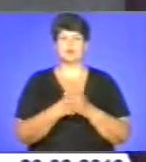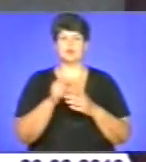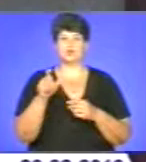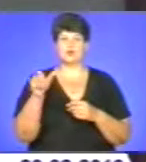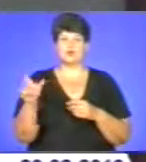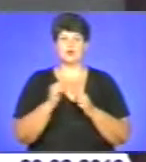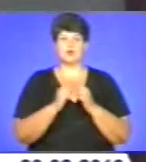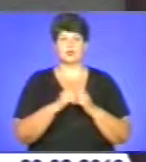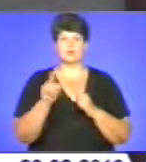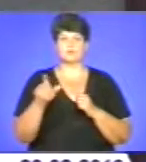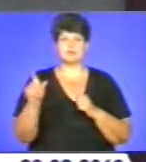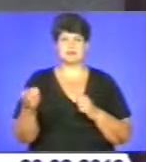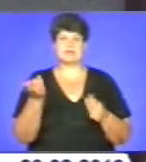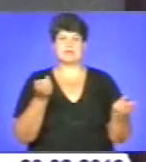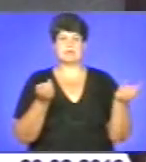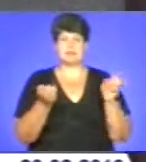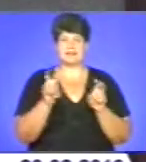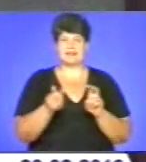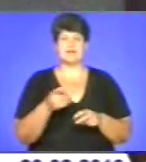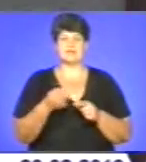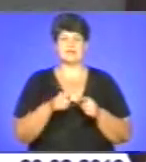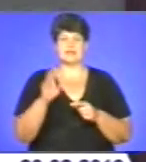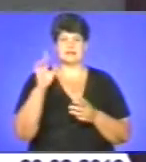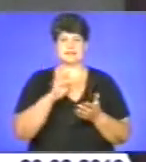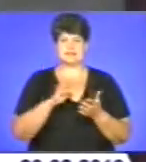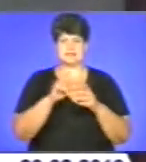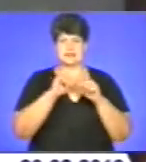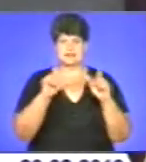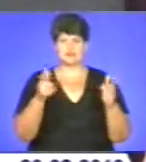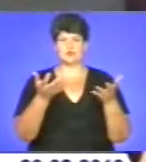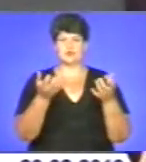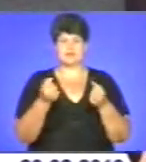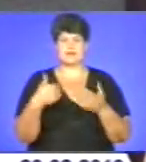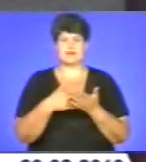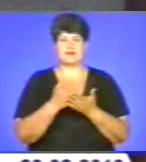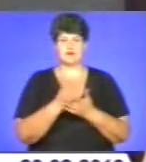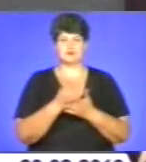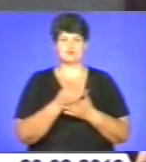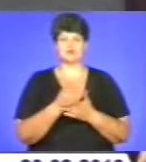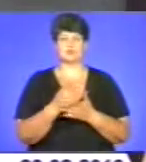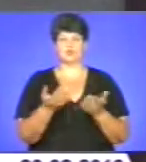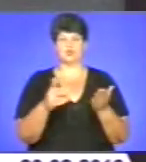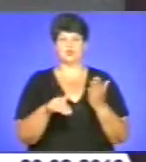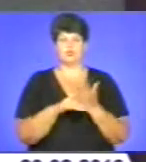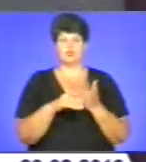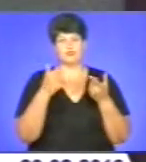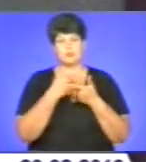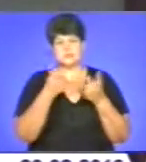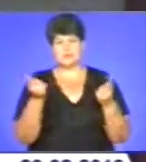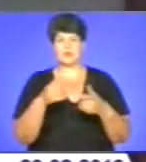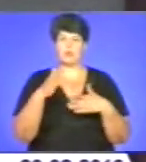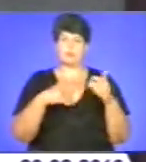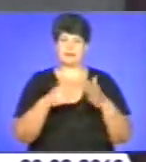Кожен громадянин, який прийде в цей центр, я переконана, отримає якісну кваліфіковану допомогу, як інформаційну, так і практичну.